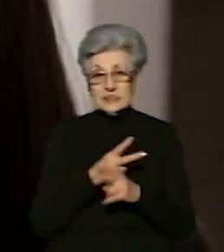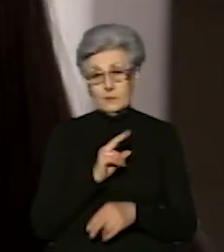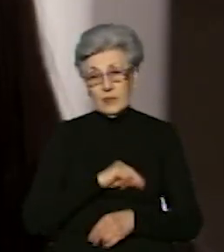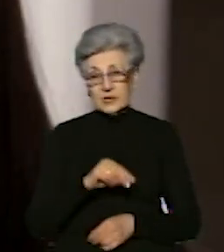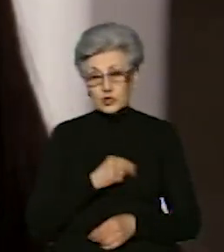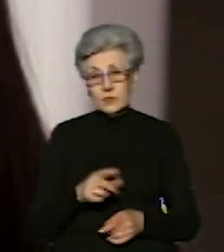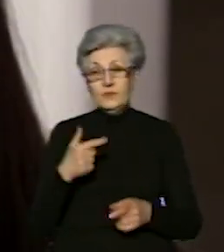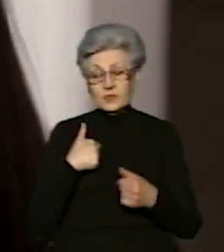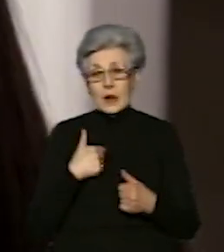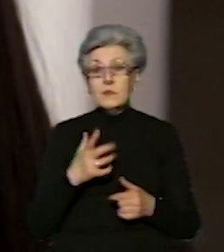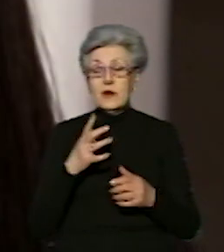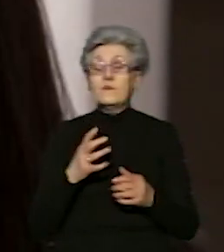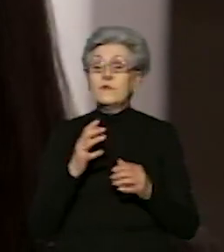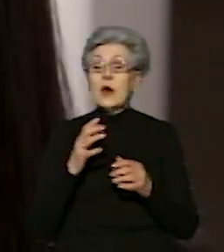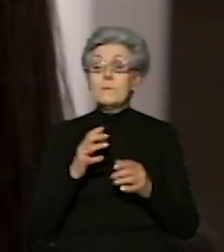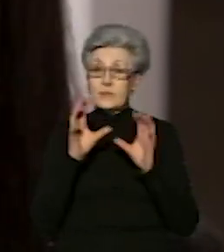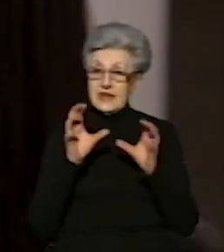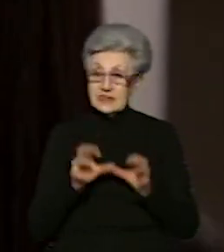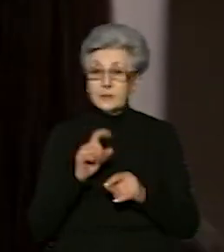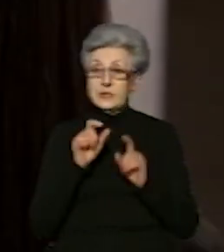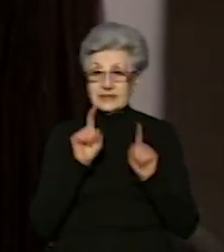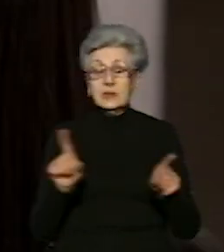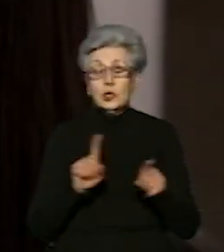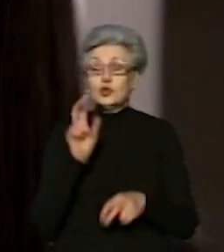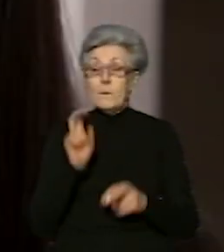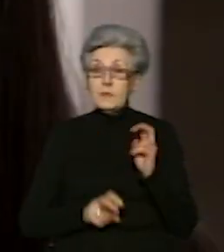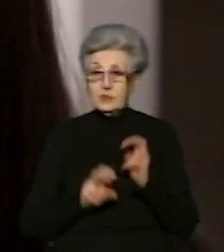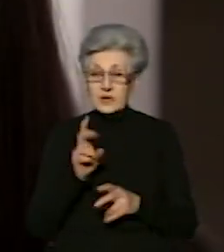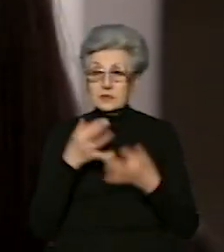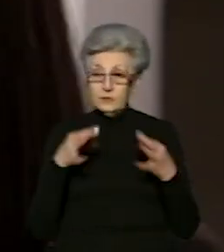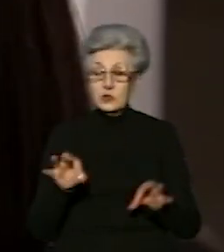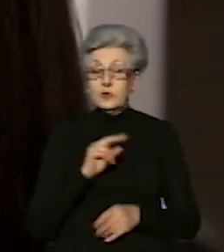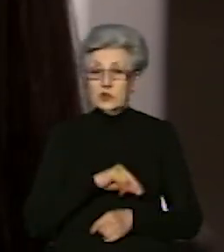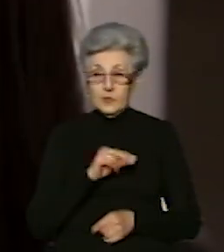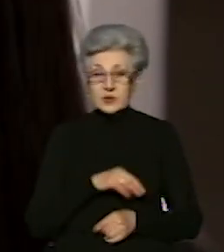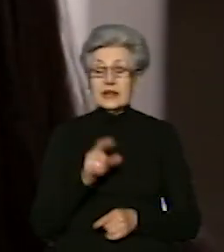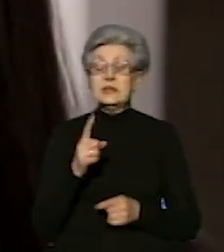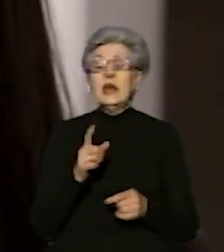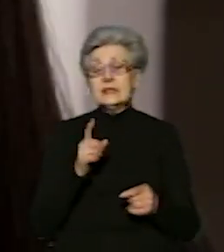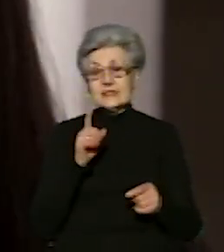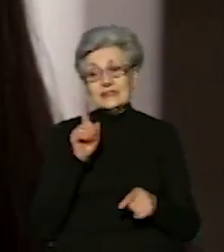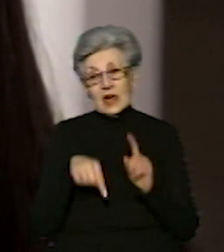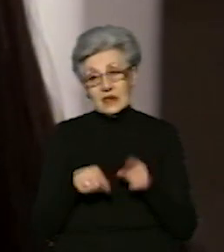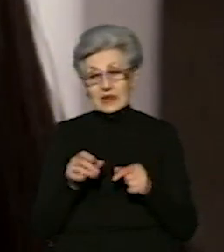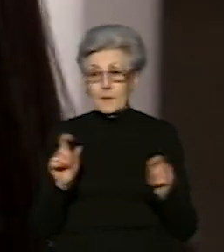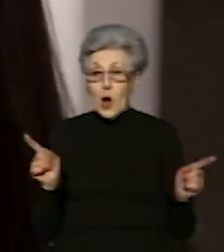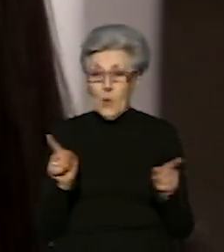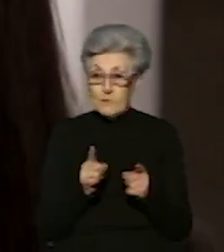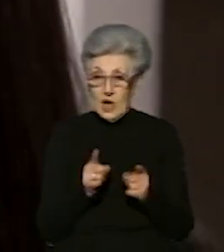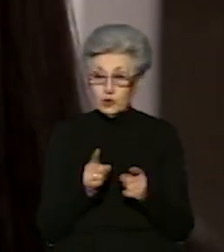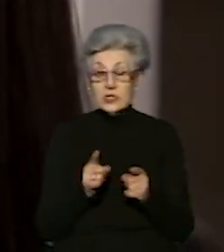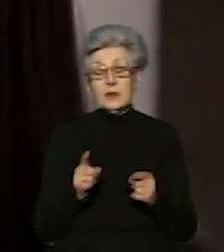Ми, в принципі, за те, щоб підприємцям дозволили працювати, звісно, з певними обмеженнями, звісно, з